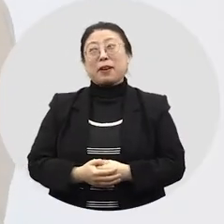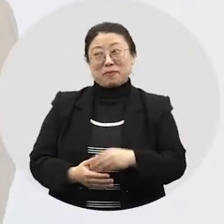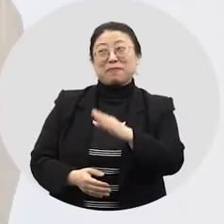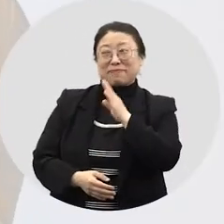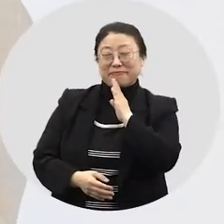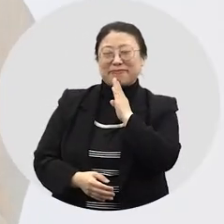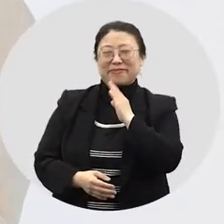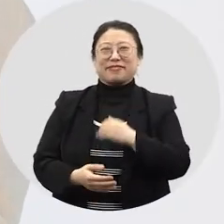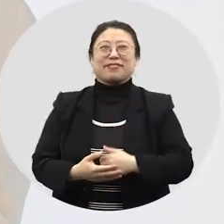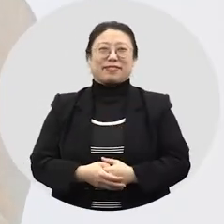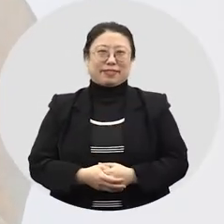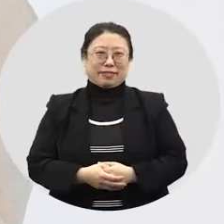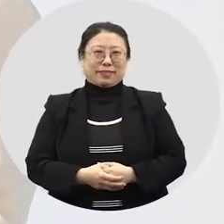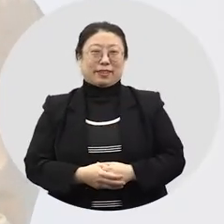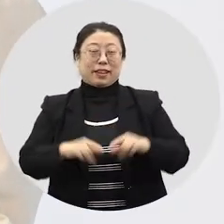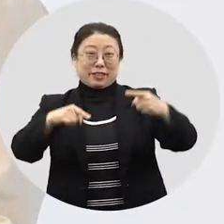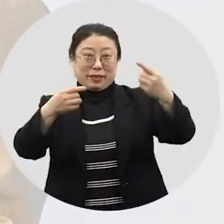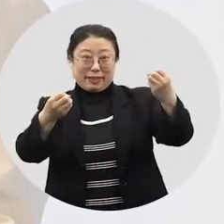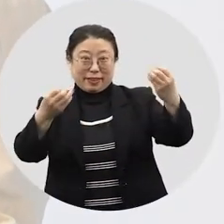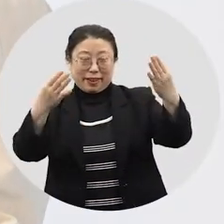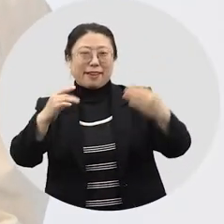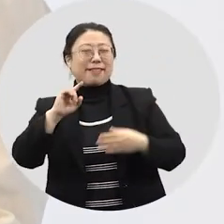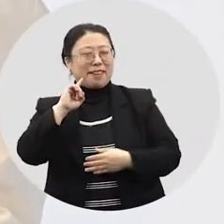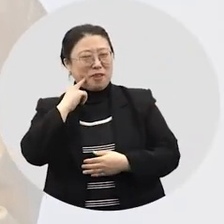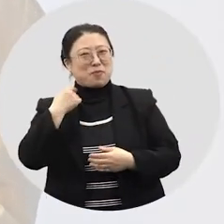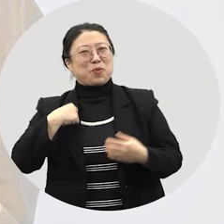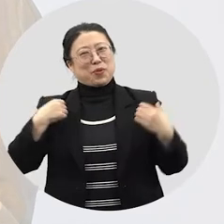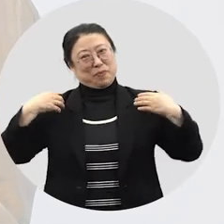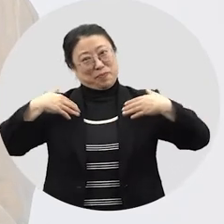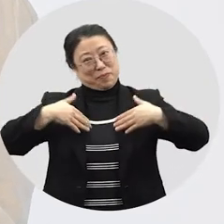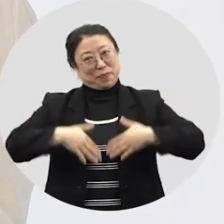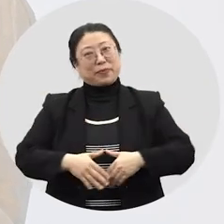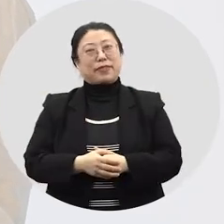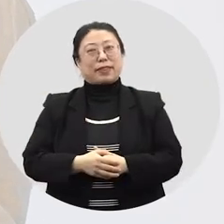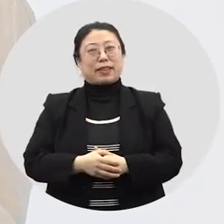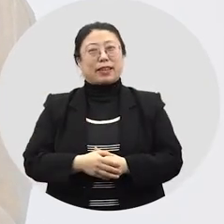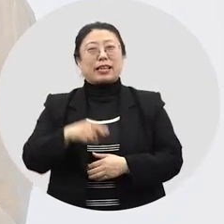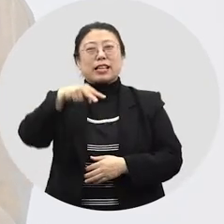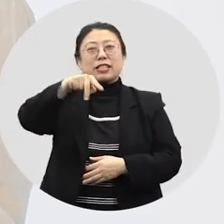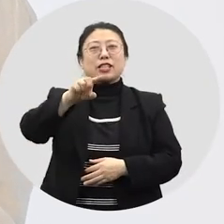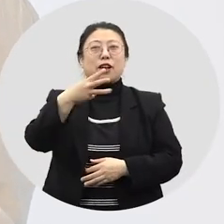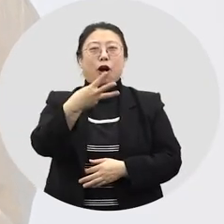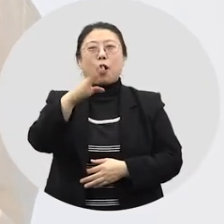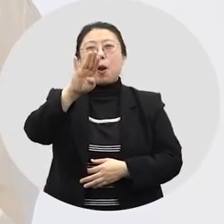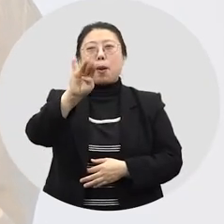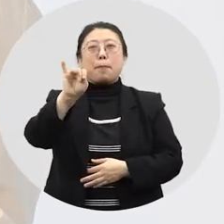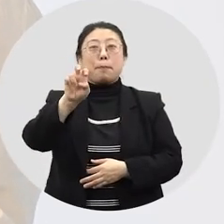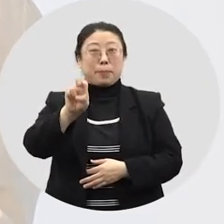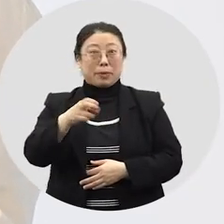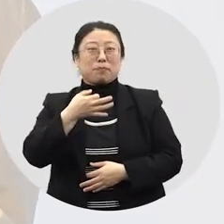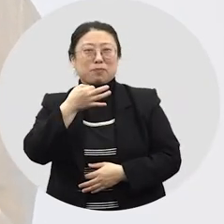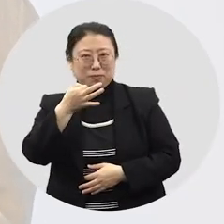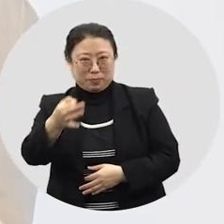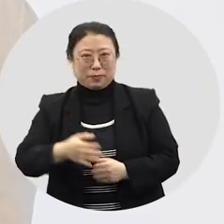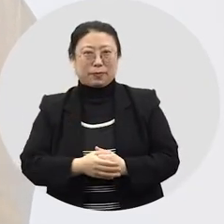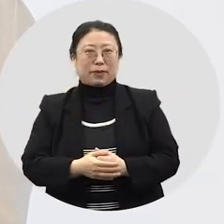맞아요. 설날에는 고운 새 옷을 입었는데요. 이 옷을 설빔이라고 불러요.